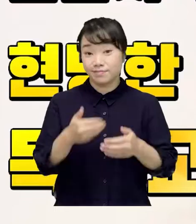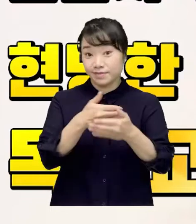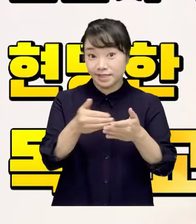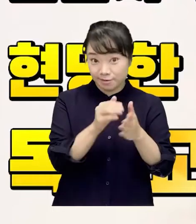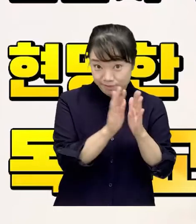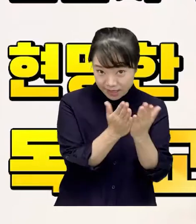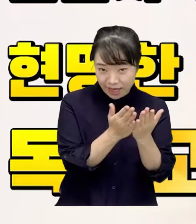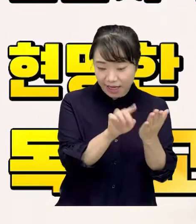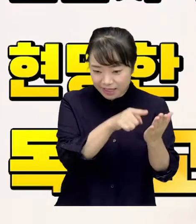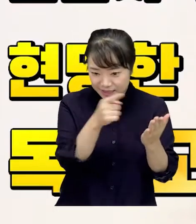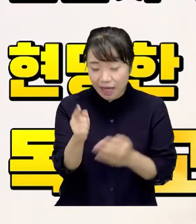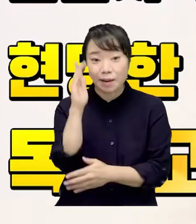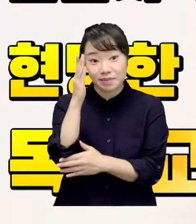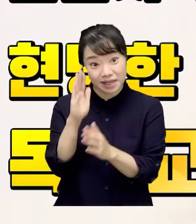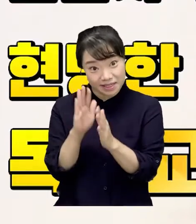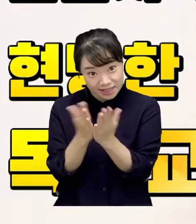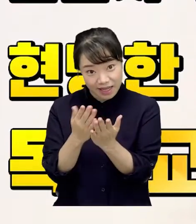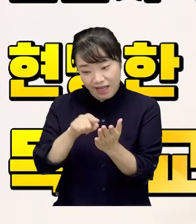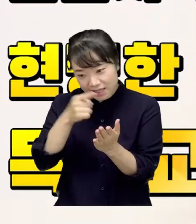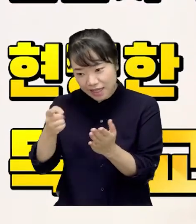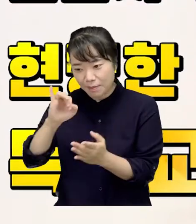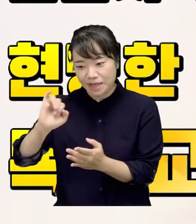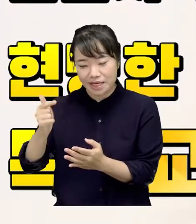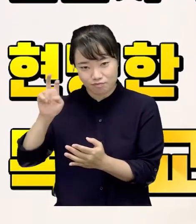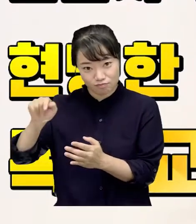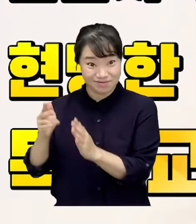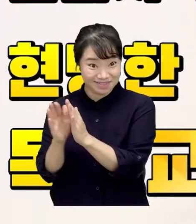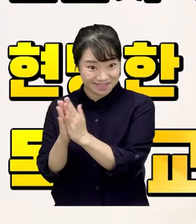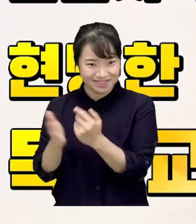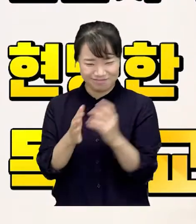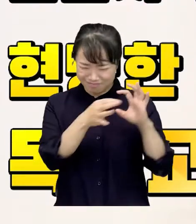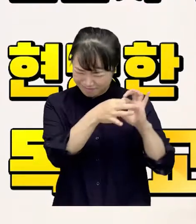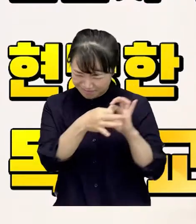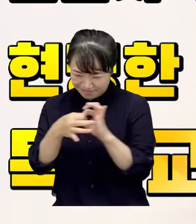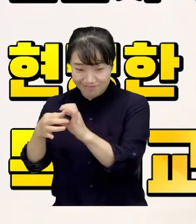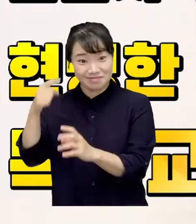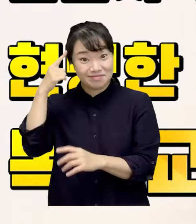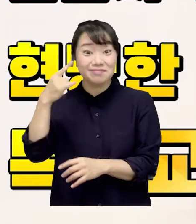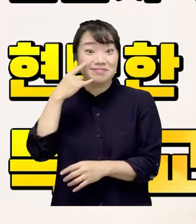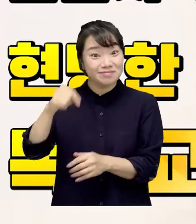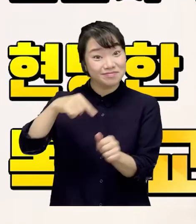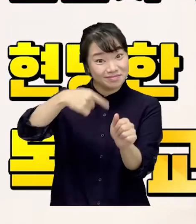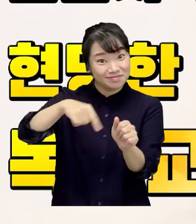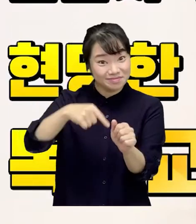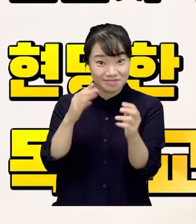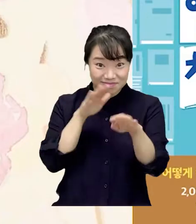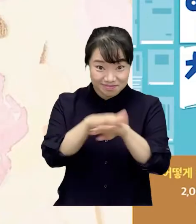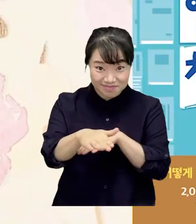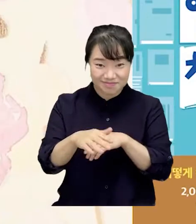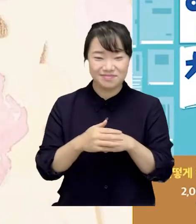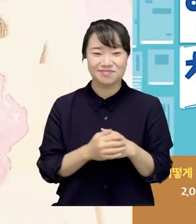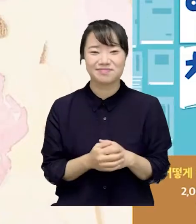그림책에서 이야기책, 인문서적으로 이어지는 현명한 엄마들의 독서교육